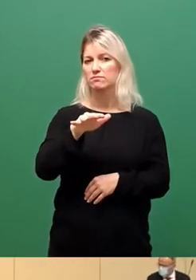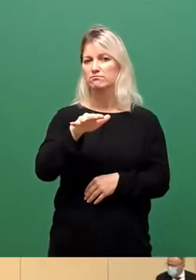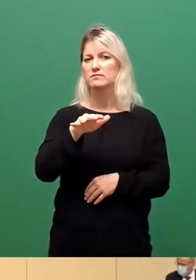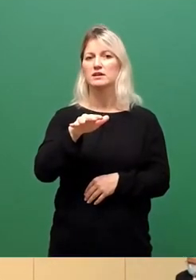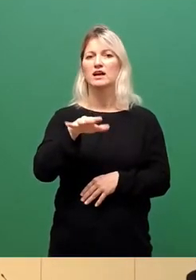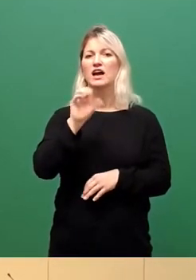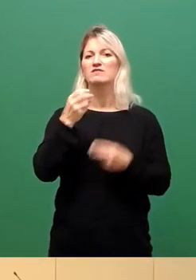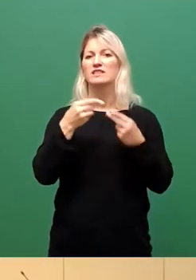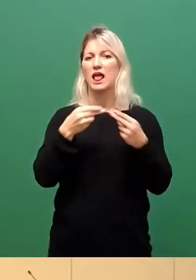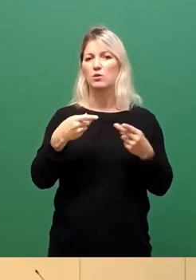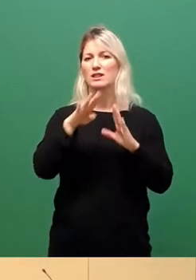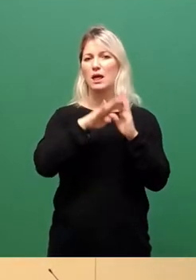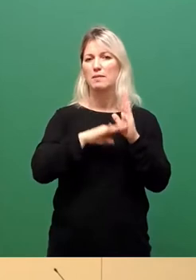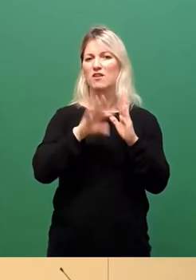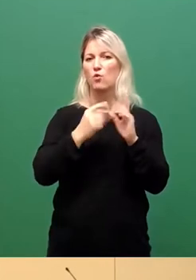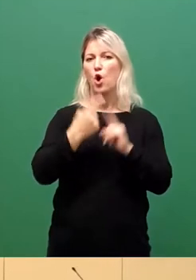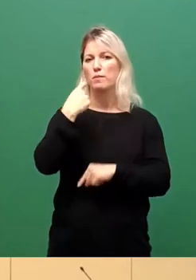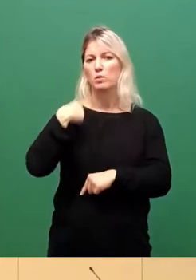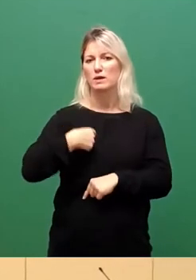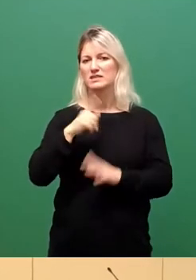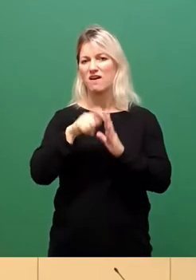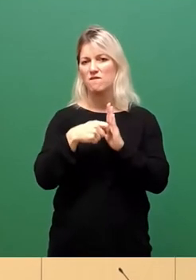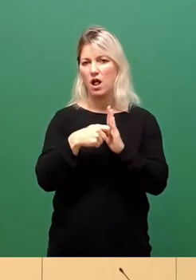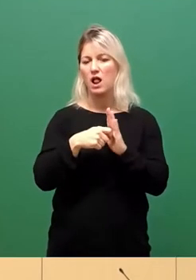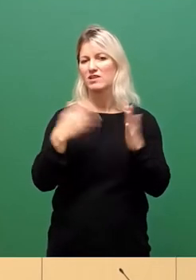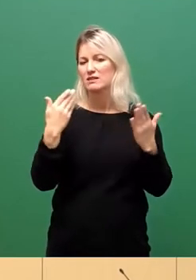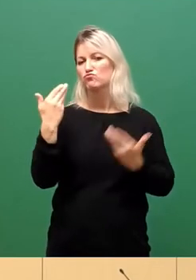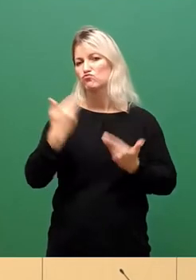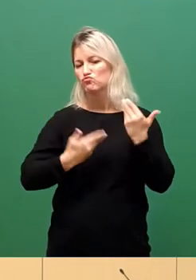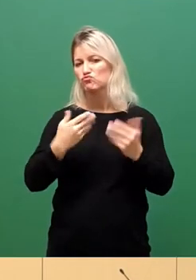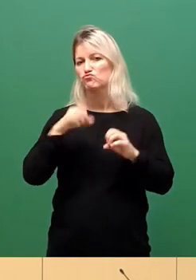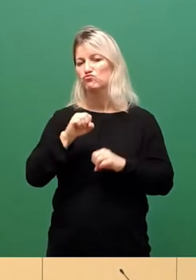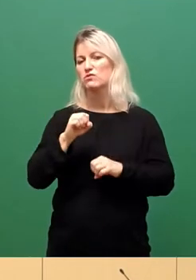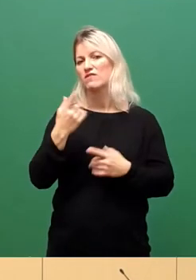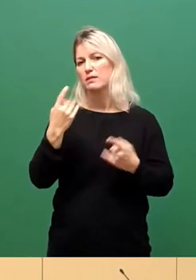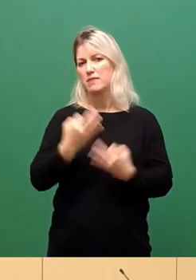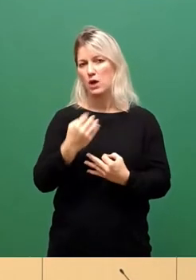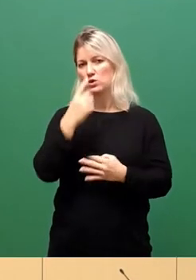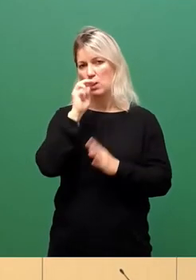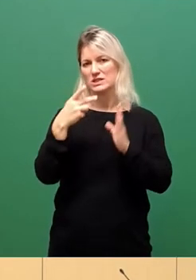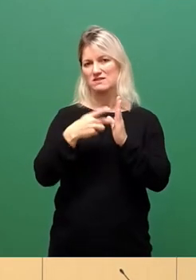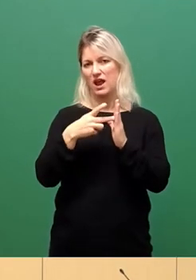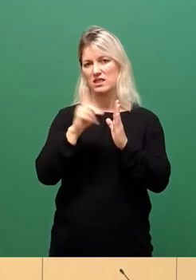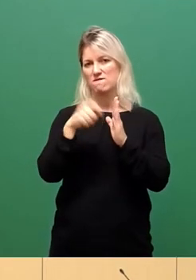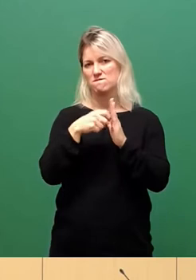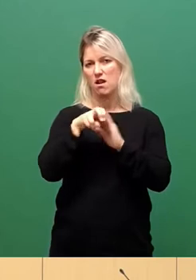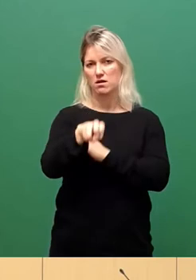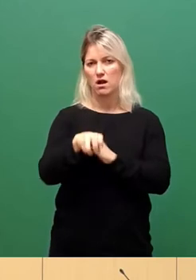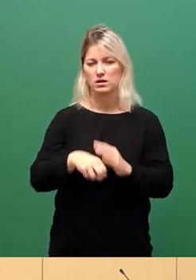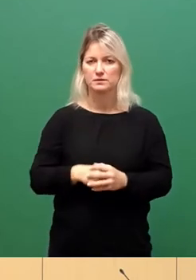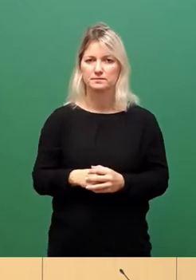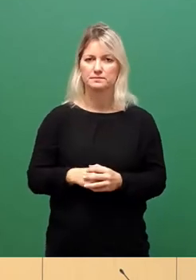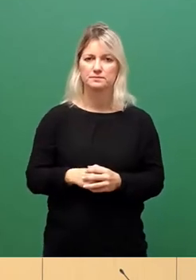für die Oberbürgermeisterwahl sowie eines eventuell notwendigen werdenden zweiten Wahlganges. Hier gibt es einen